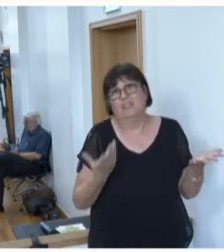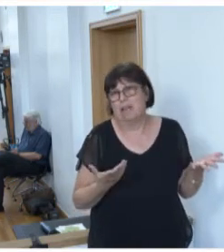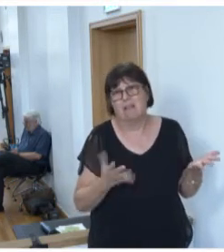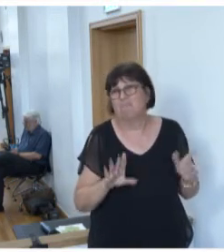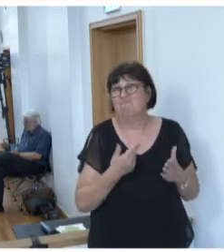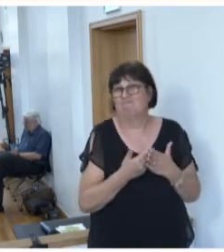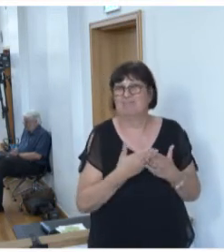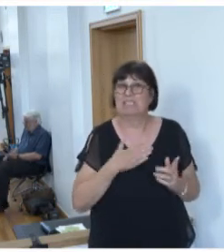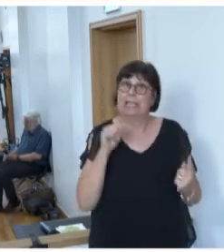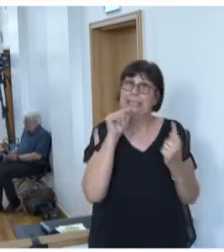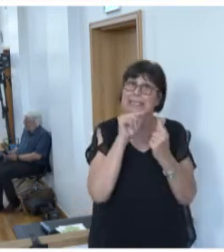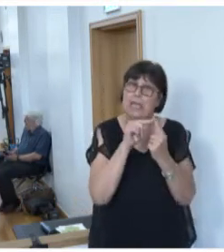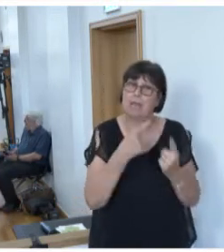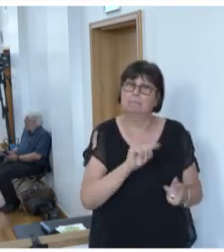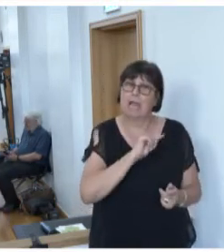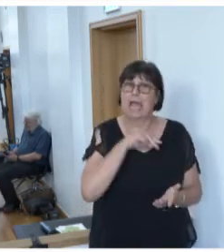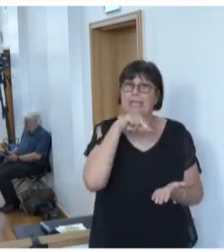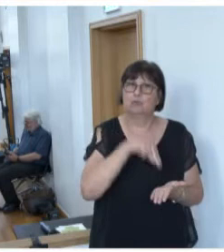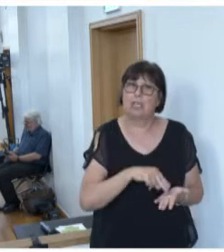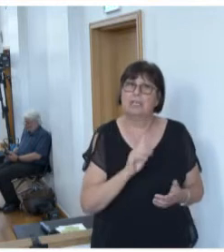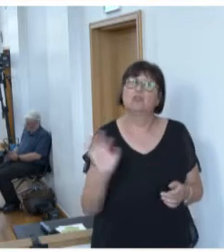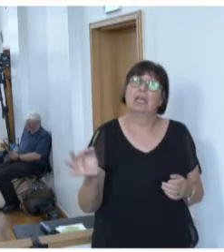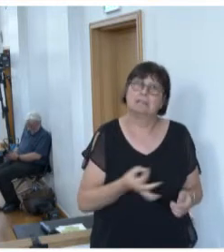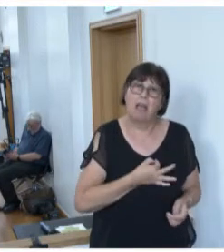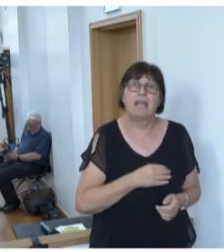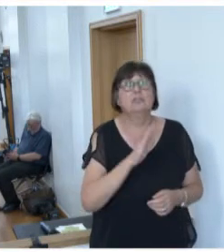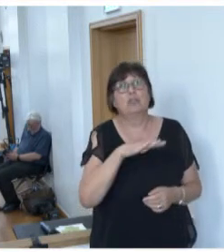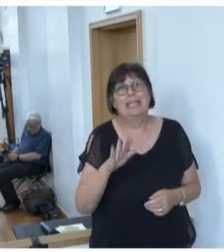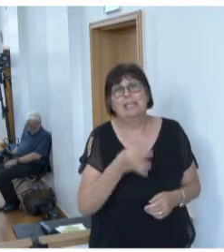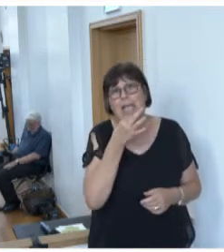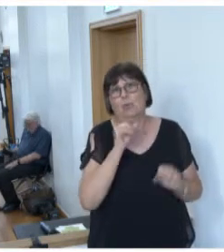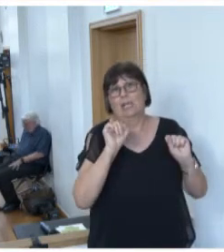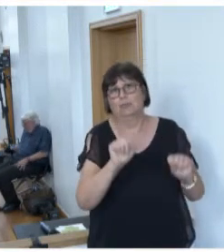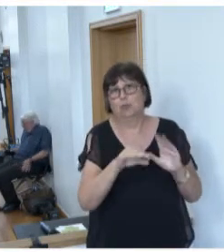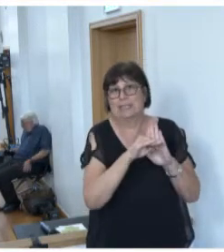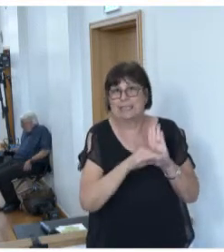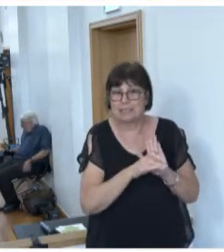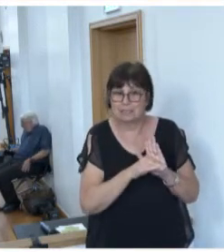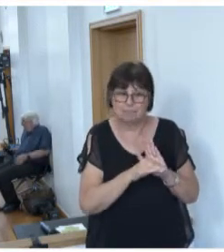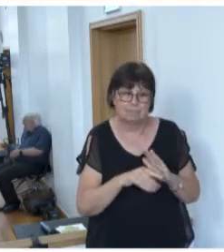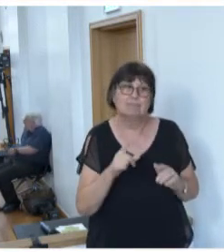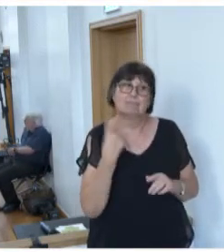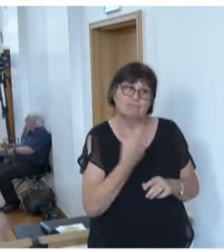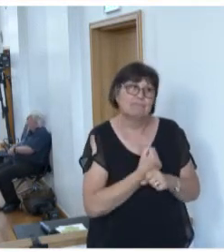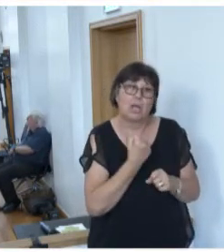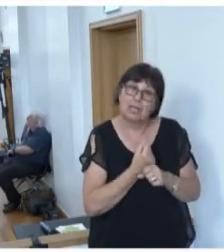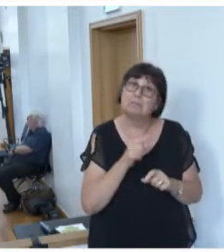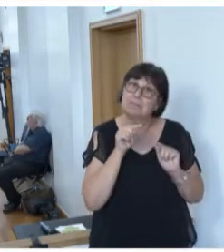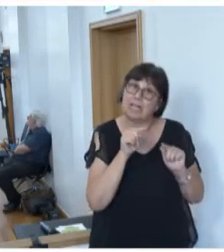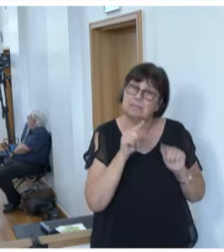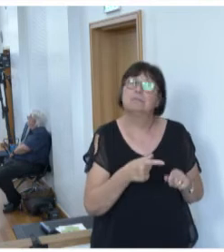bleibt es ein eigenständiges saarländisches Kinder- und Jugendschutzgesetz. Und wir arbeiten daran, ihnen einen umfassenden